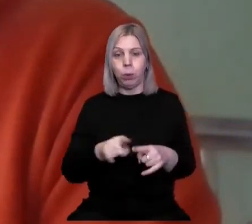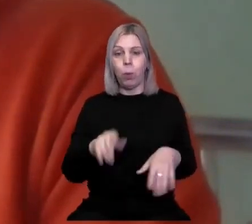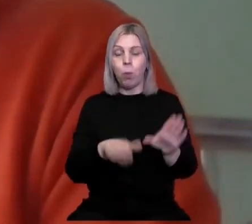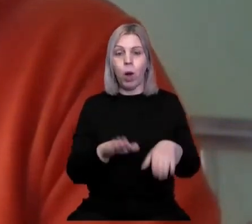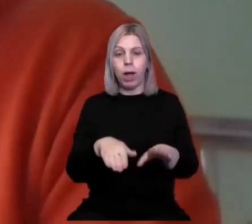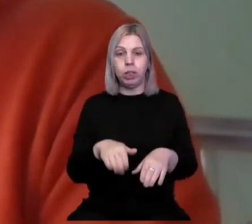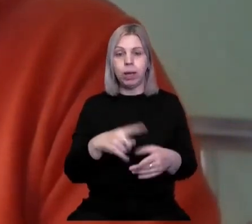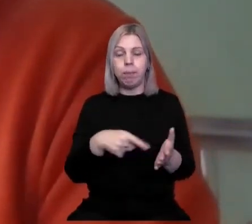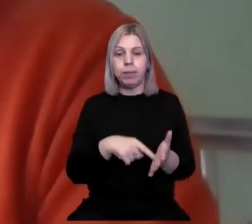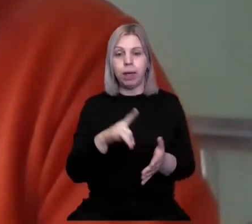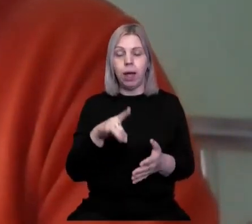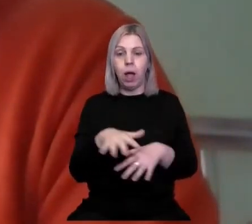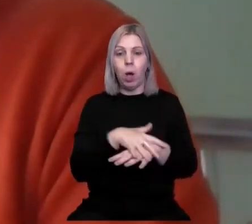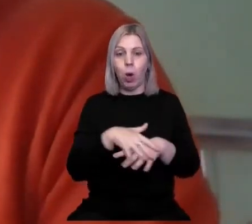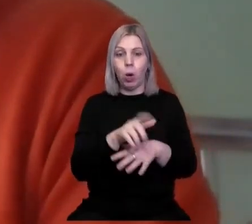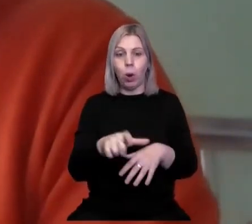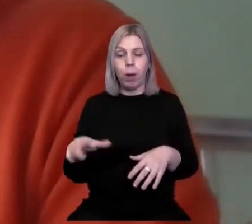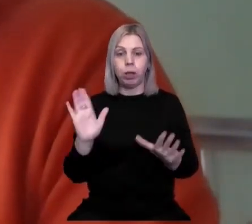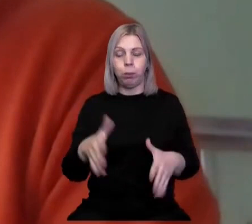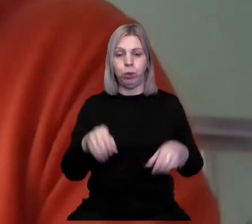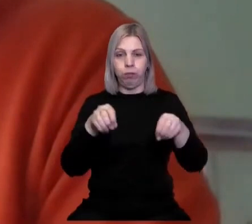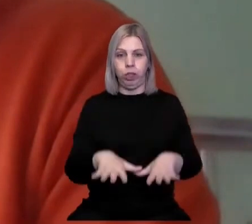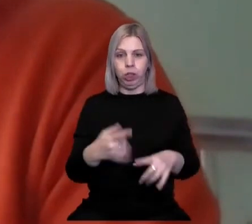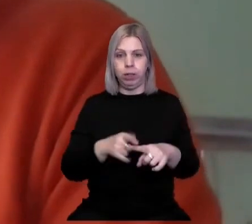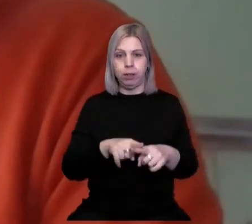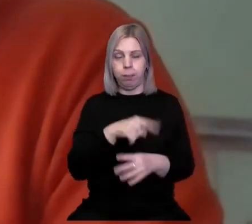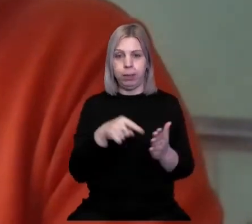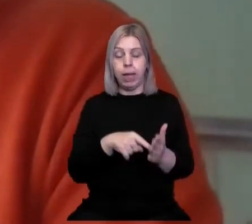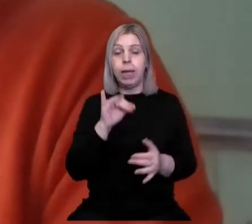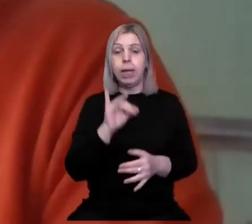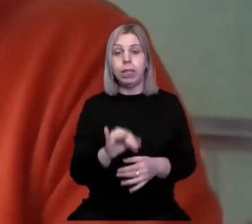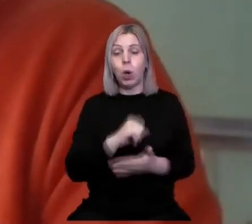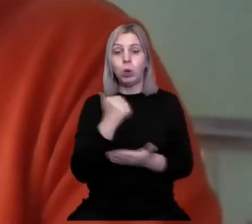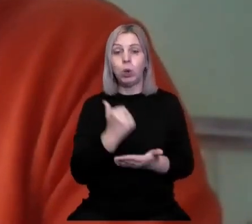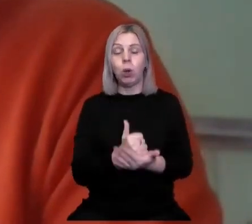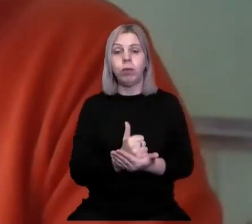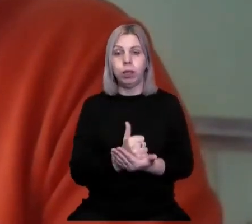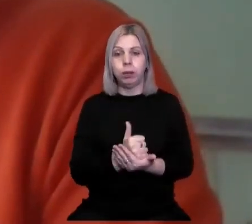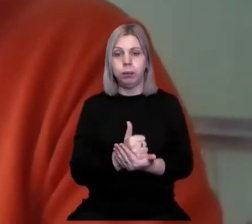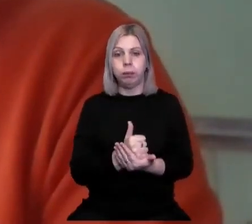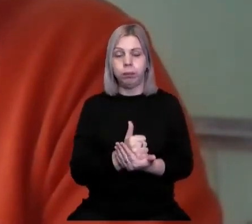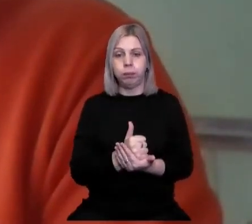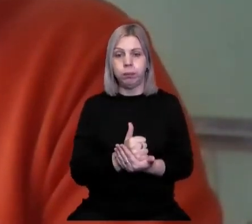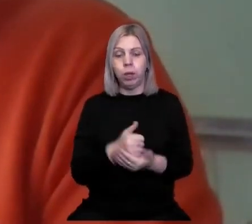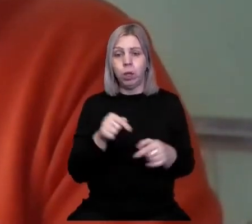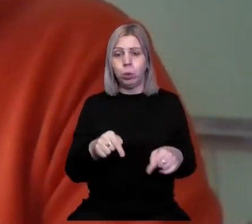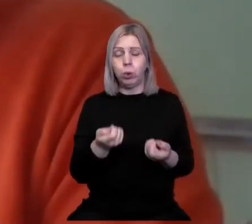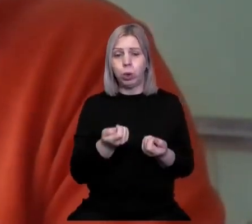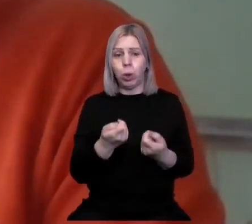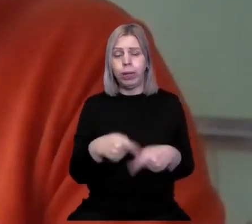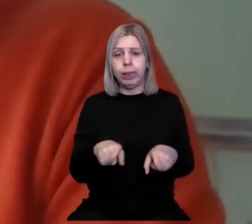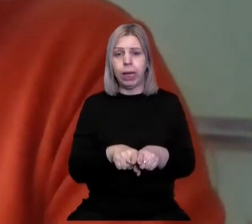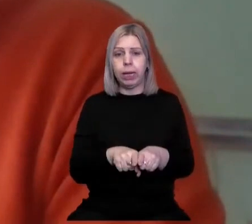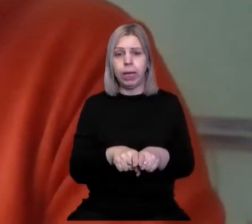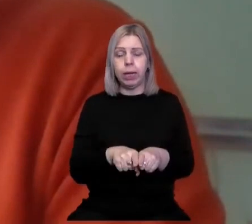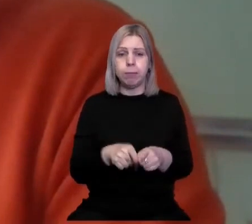мукачівська міська громада буде вирішувати це питання. І основне, тут трохи така